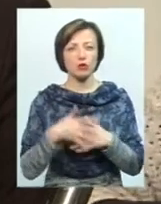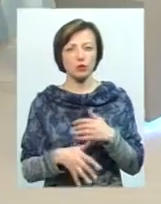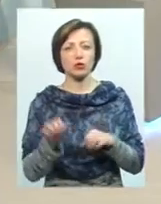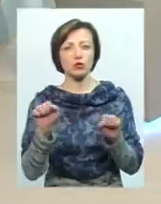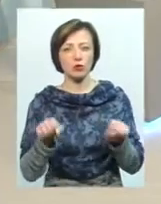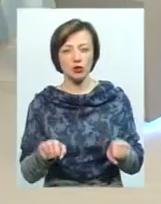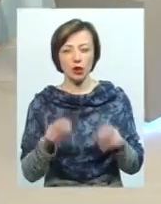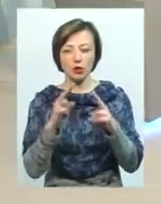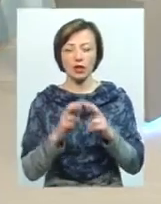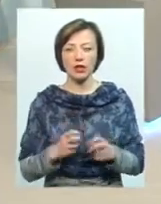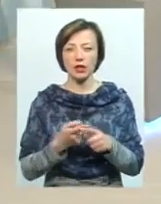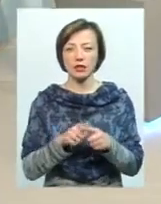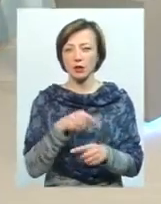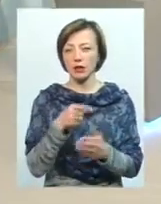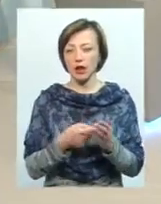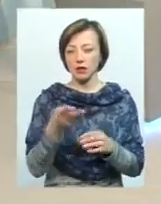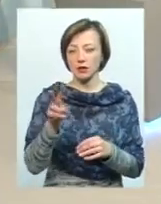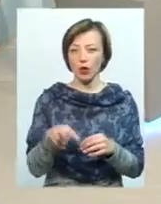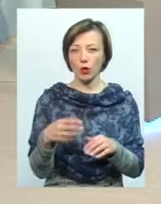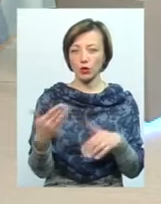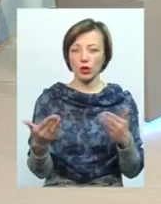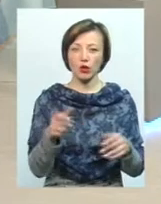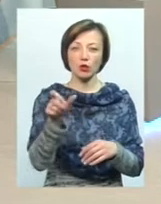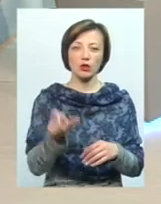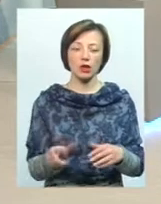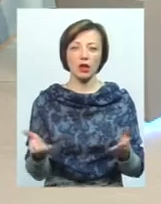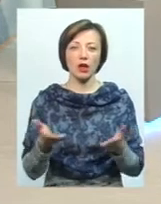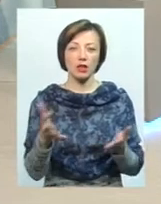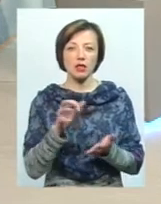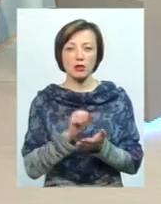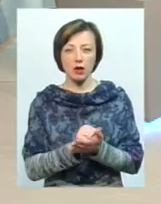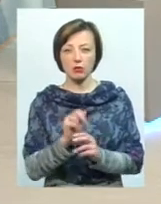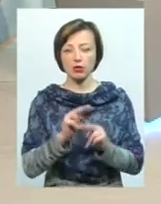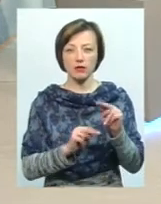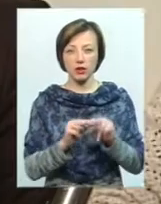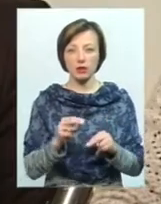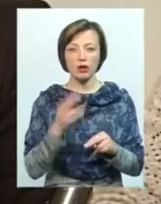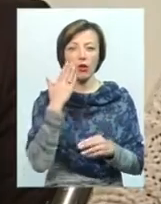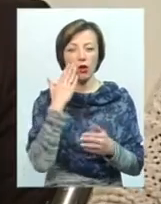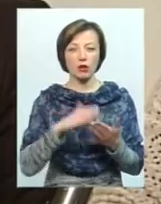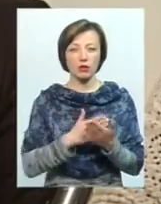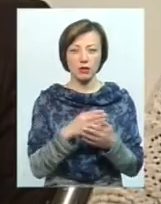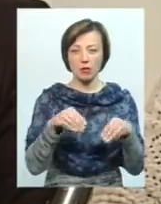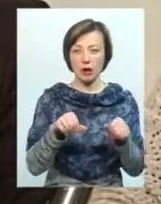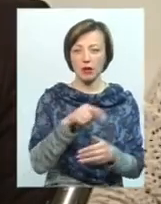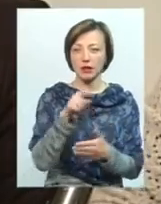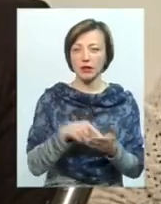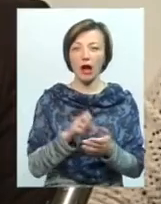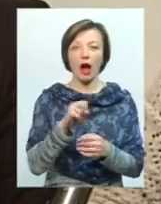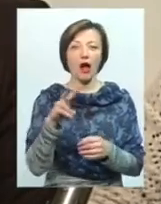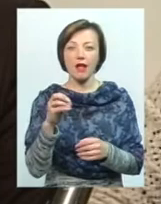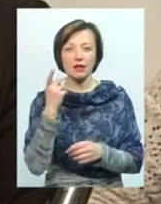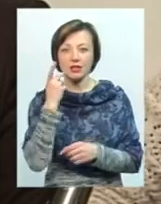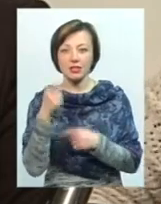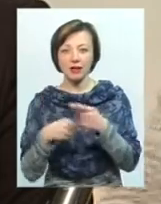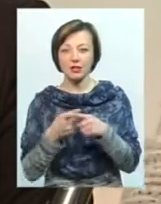розглядати це питання з двох сторон, що ніби людина, яка, так, там, займається будівництвом, вона орієнтується в земельних питаннях. Але не завжди